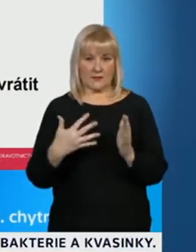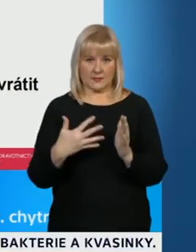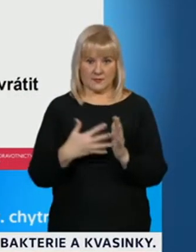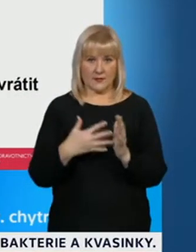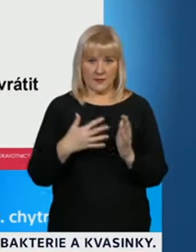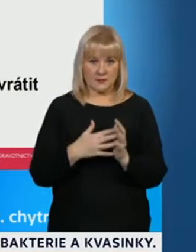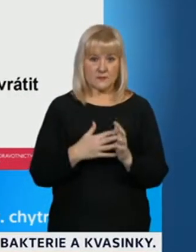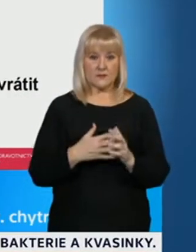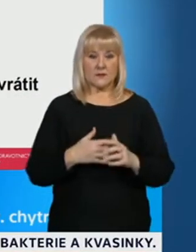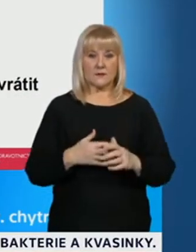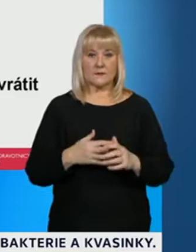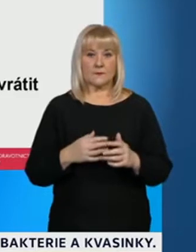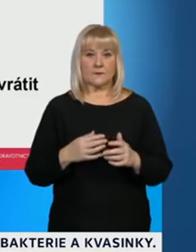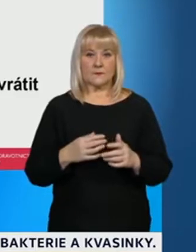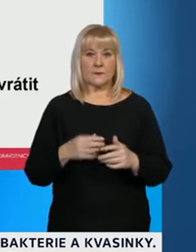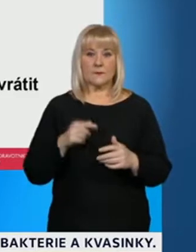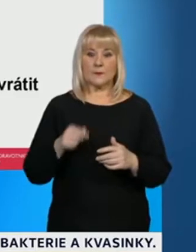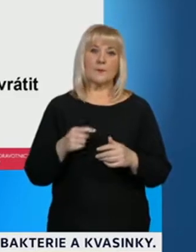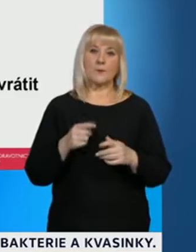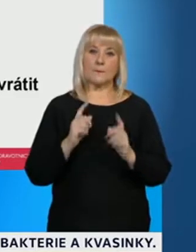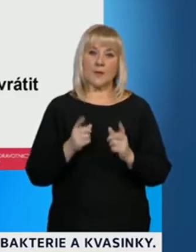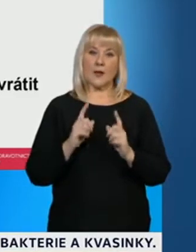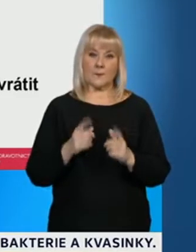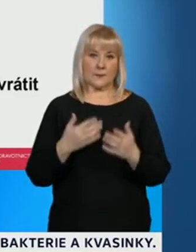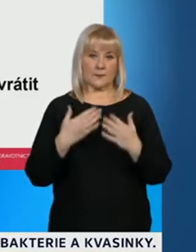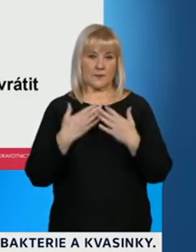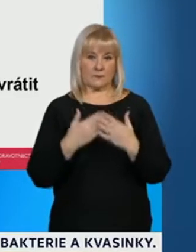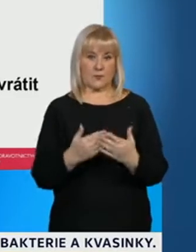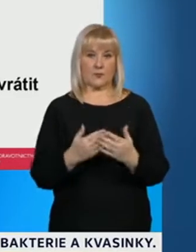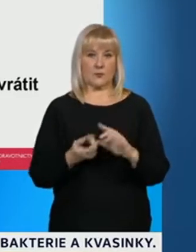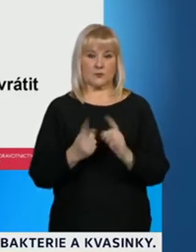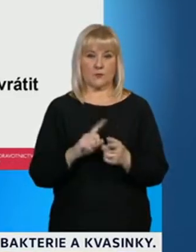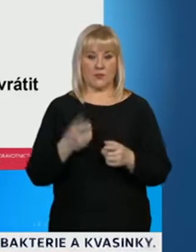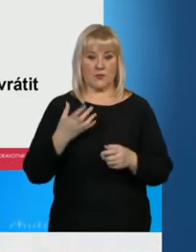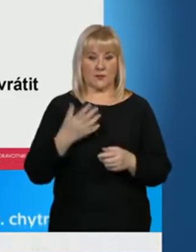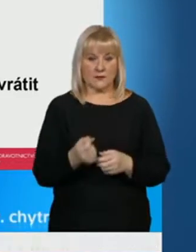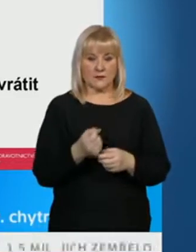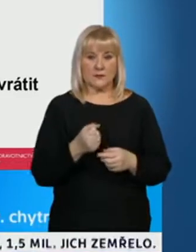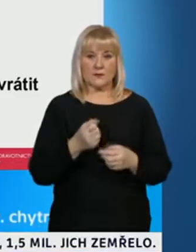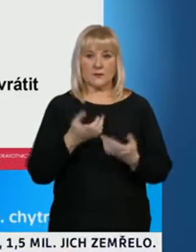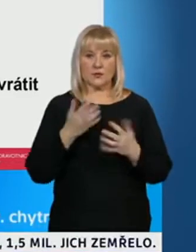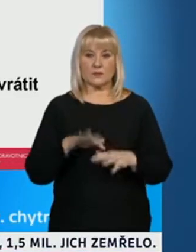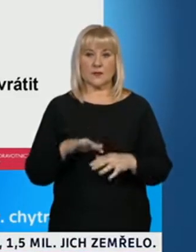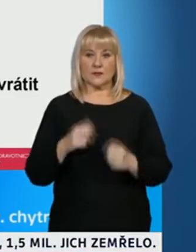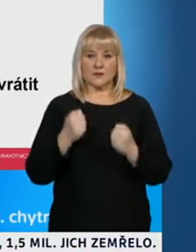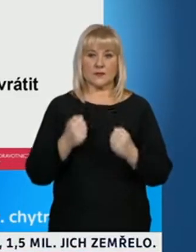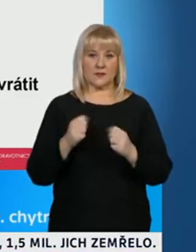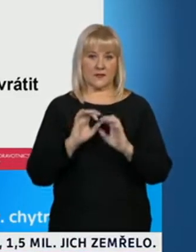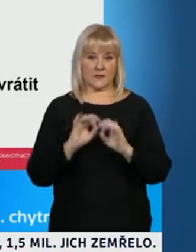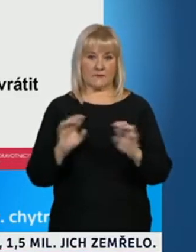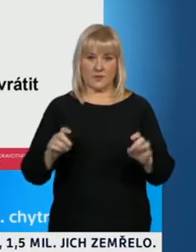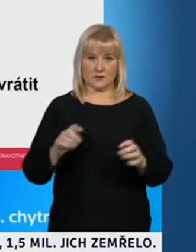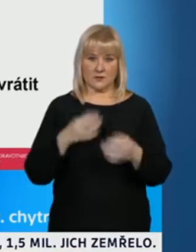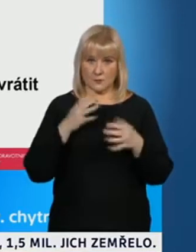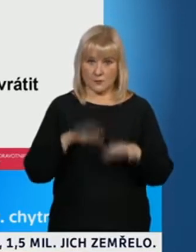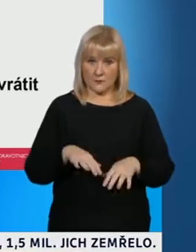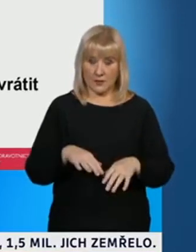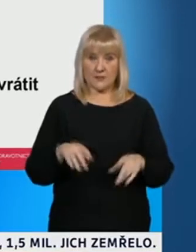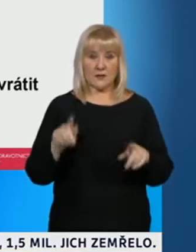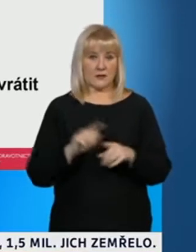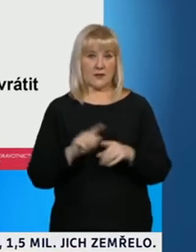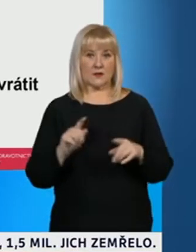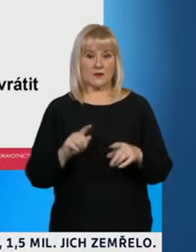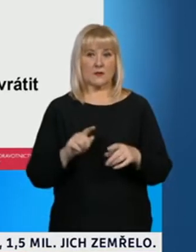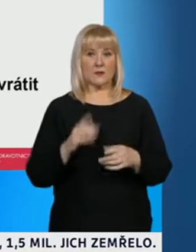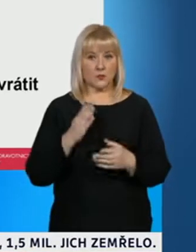testování antigenními testy by měly nám pomoct ke včasné detekci vysvědce infekčních případů. Celkově samozřejmě je to